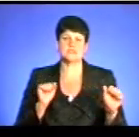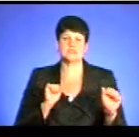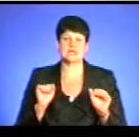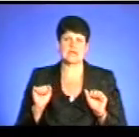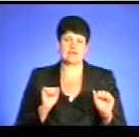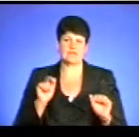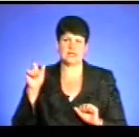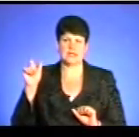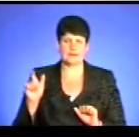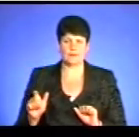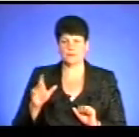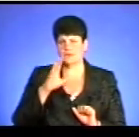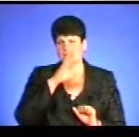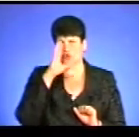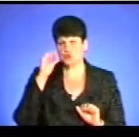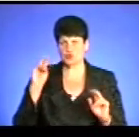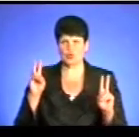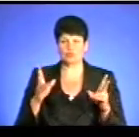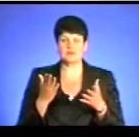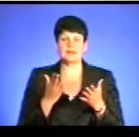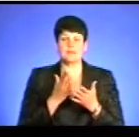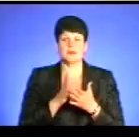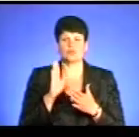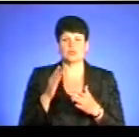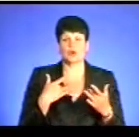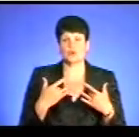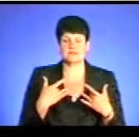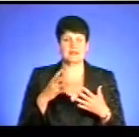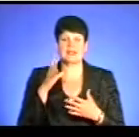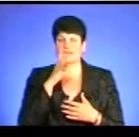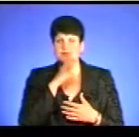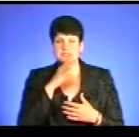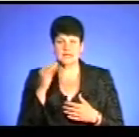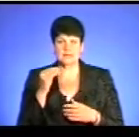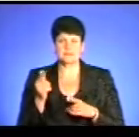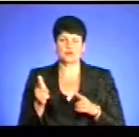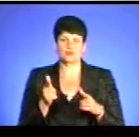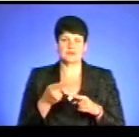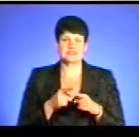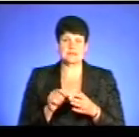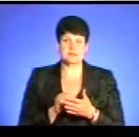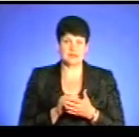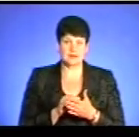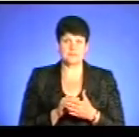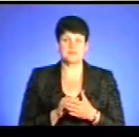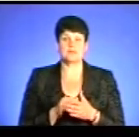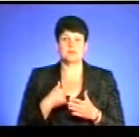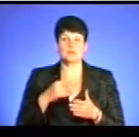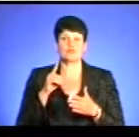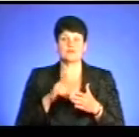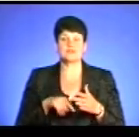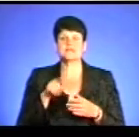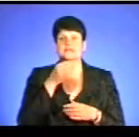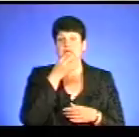нічного клубу, де має відбуватися концерт. На жаль, ми не встигли аудіоматеріал до ефіру підготувати, але я думаю, що мені глядачі повірять. Він